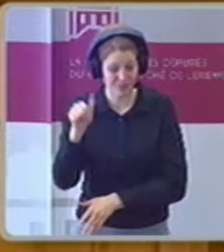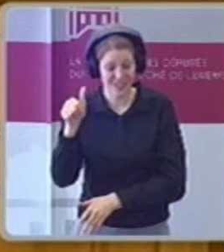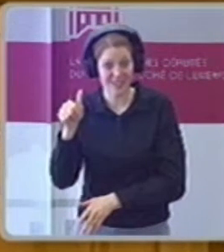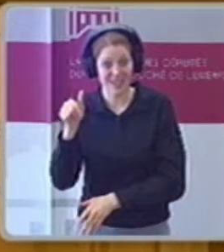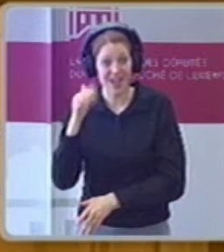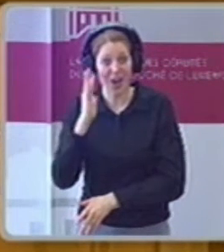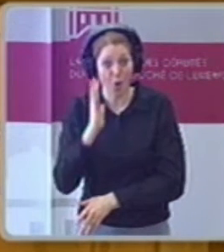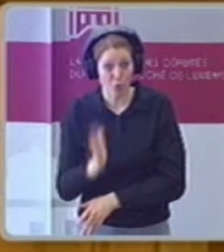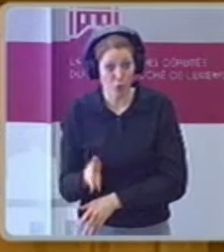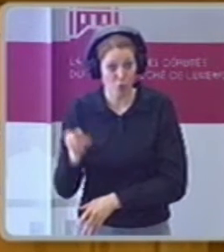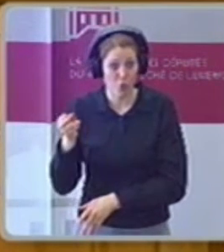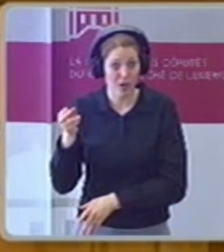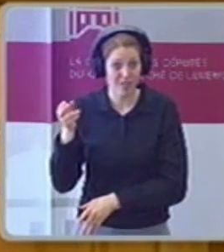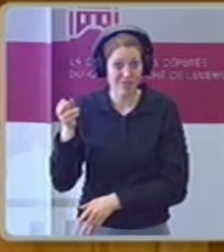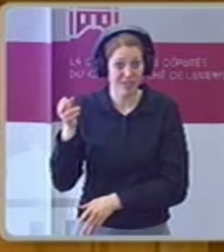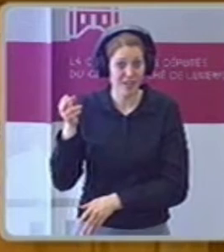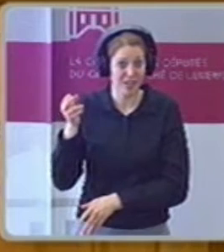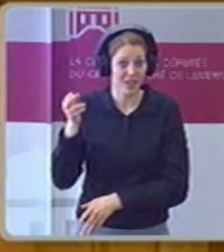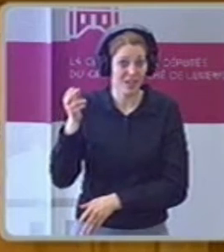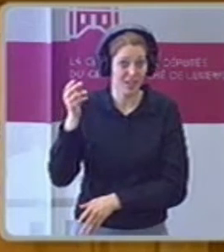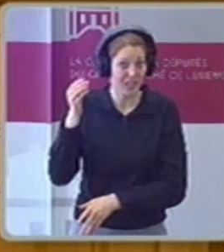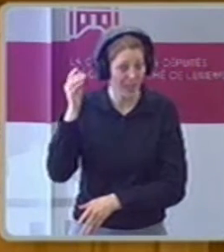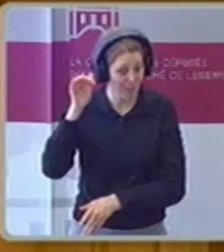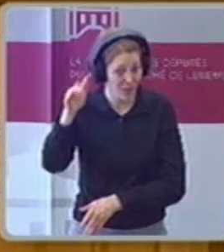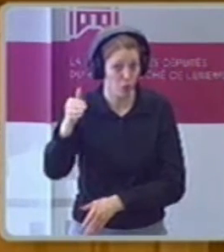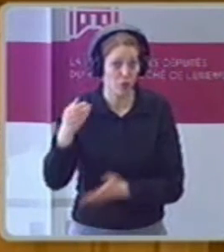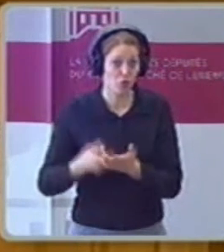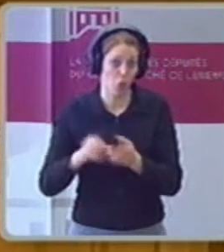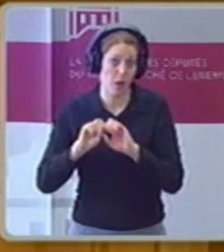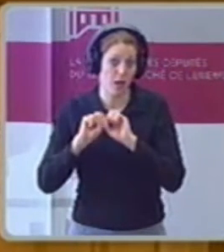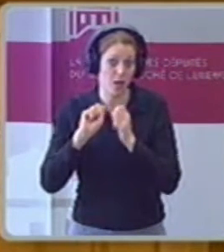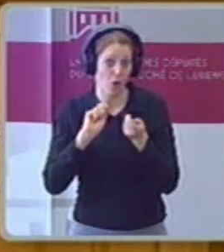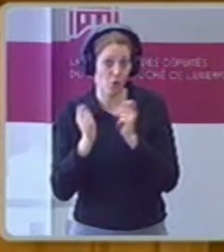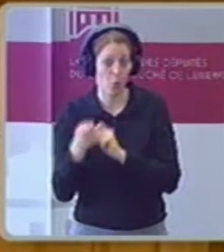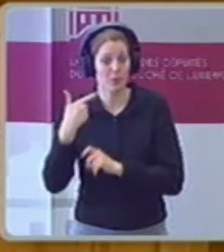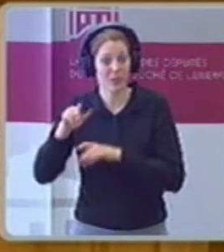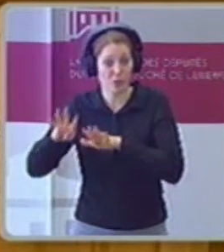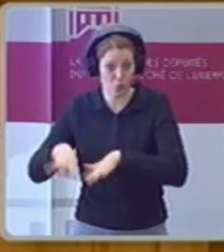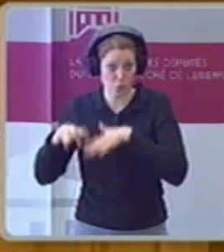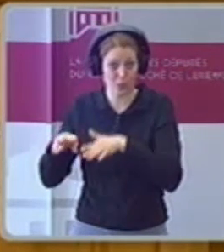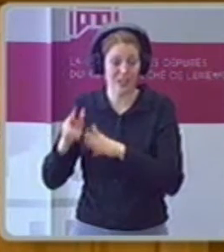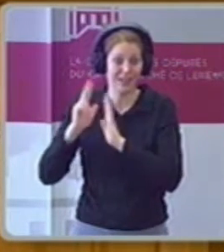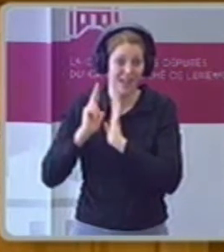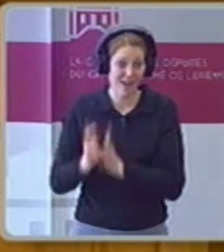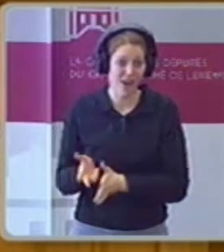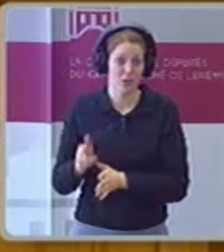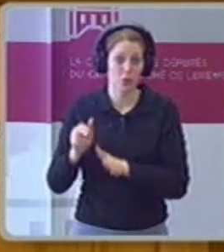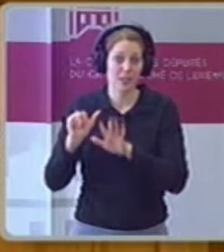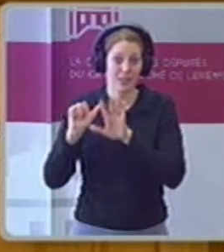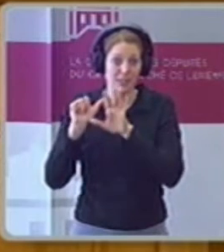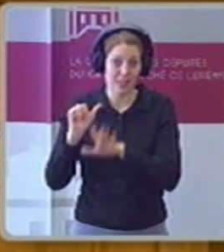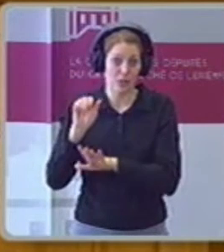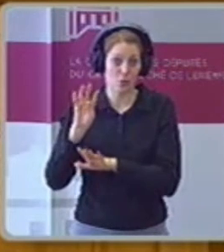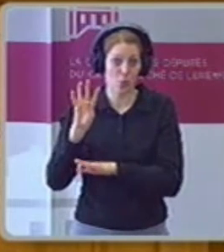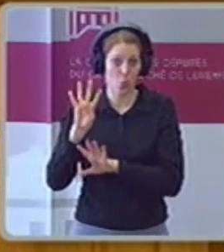geht den Defizit um 896 Millionen auf, und davon sind 524 Millionen, die die Steuerreform kostet.